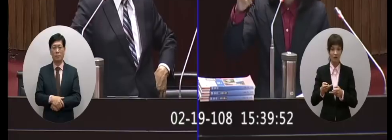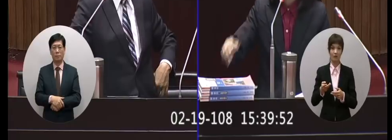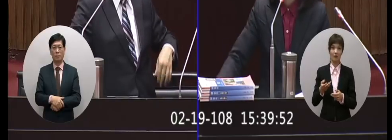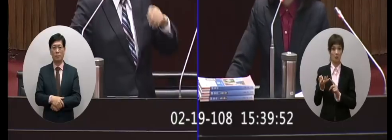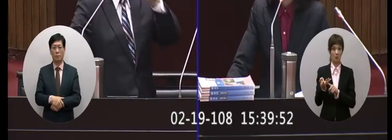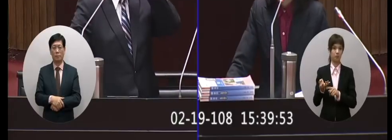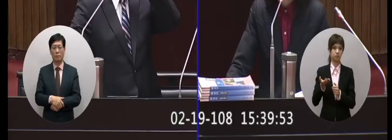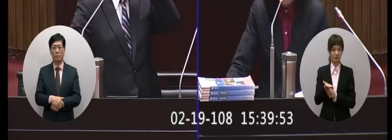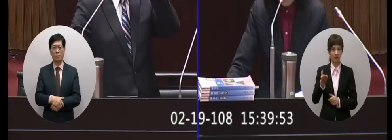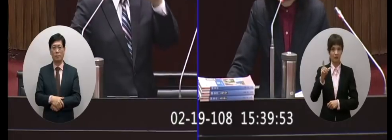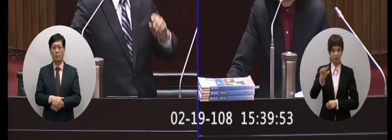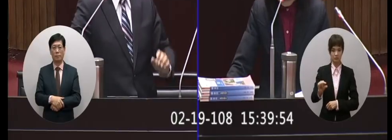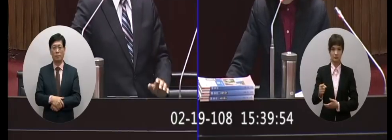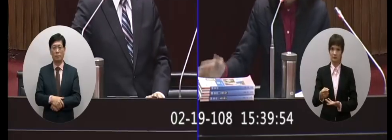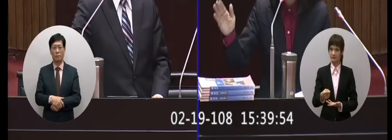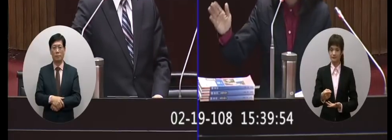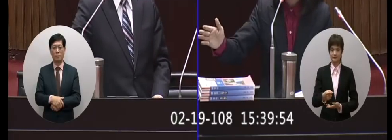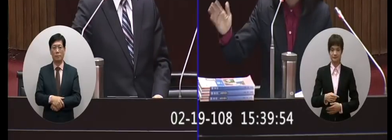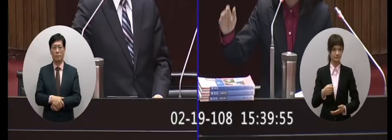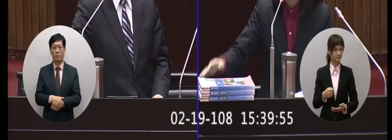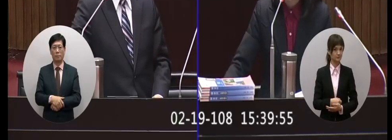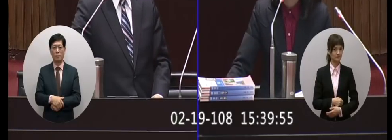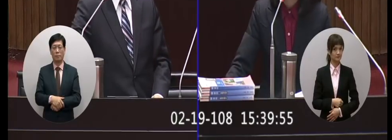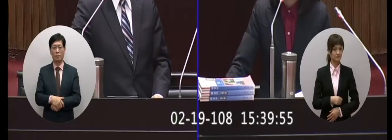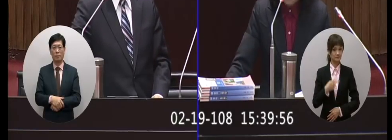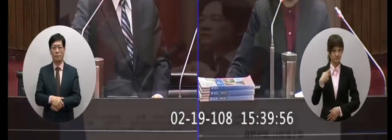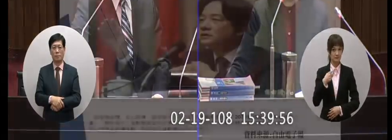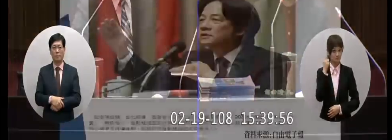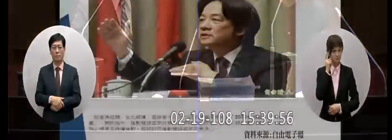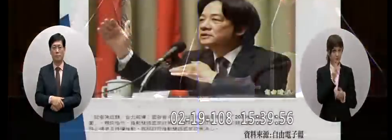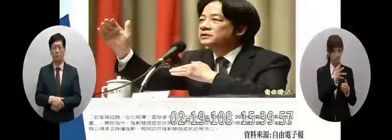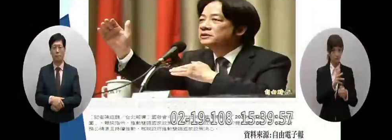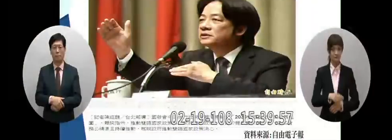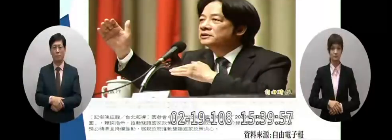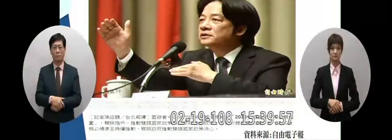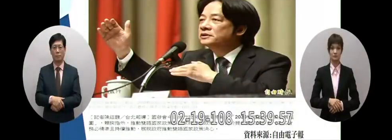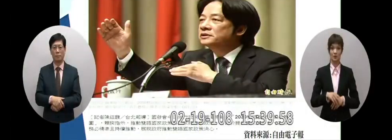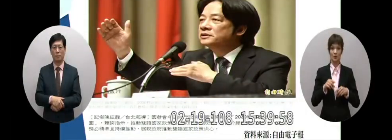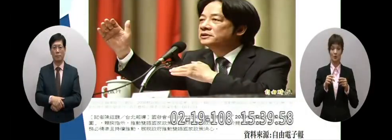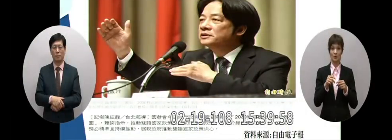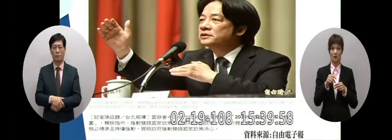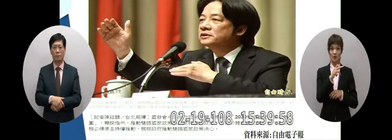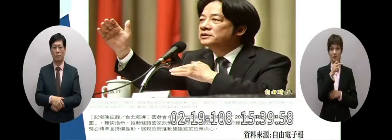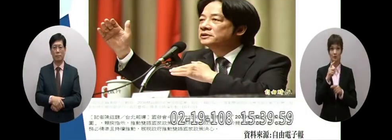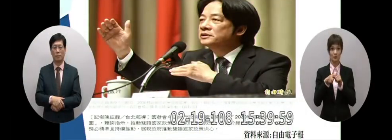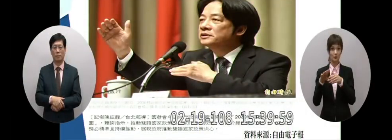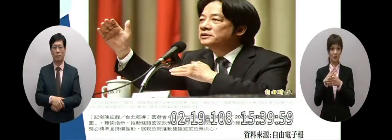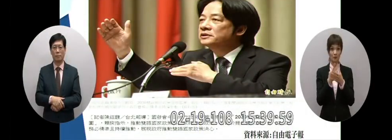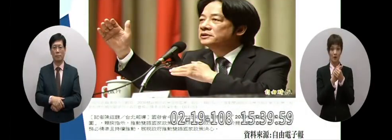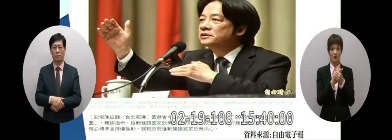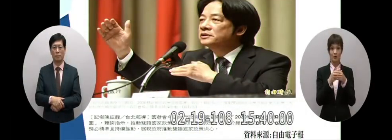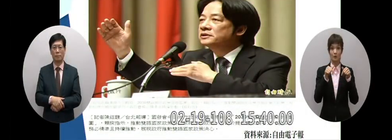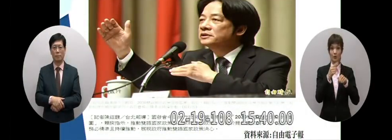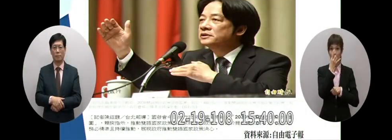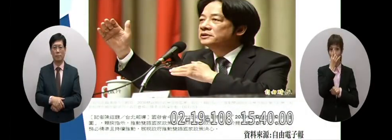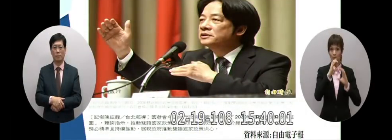再來我要請問一下院長您在您的施政報告裡面有提到雙語國家政策您知道雙語國家